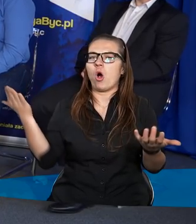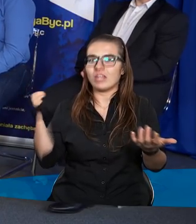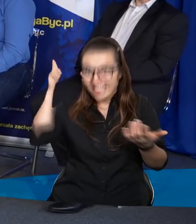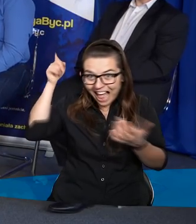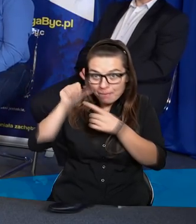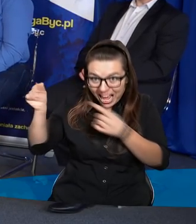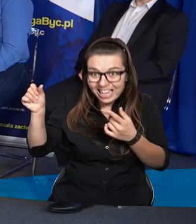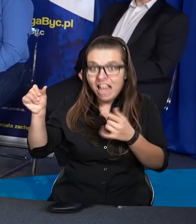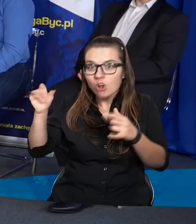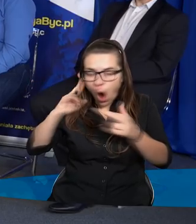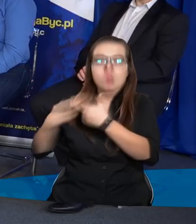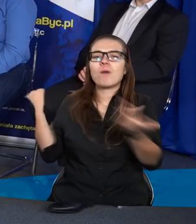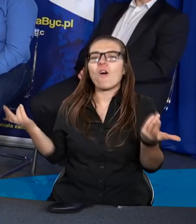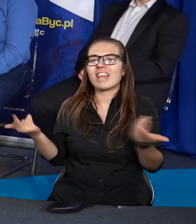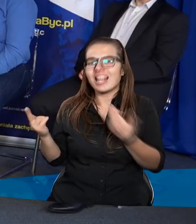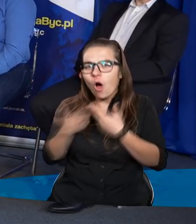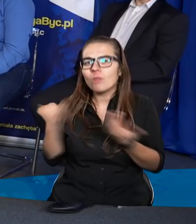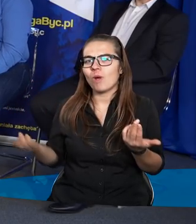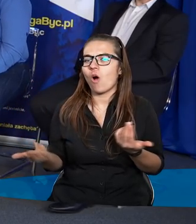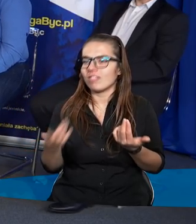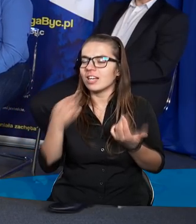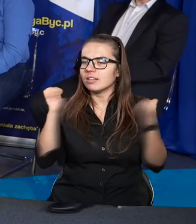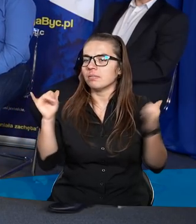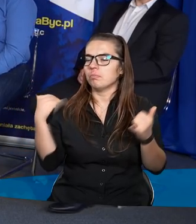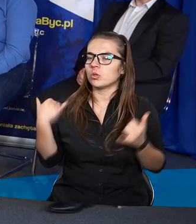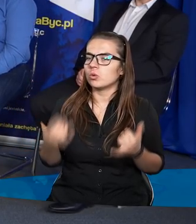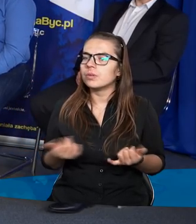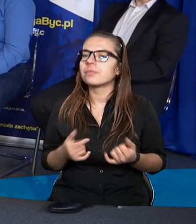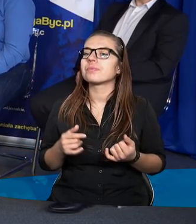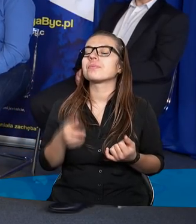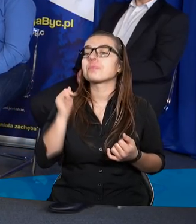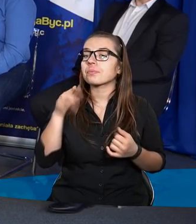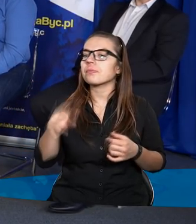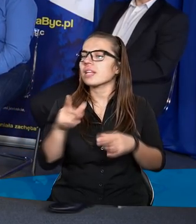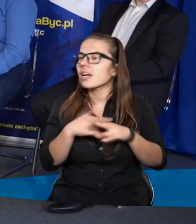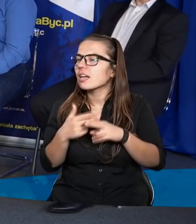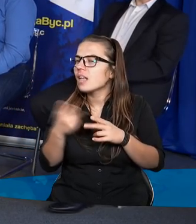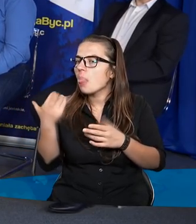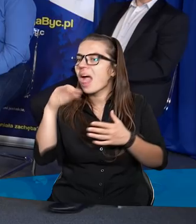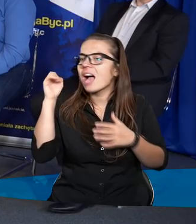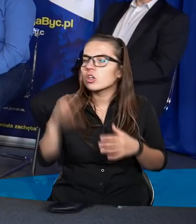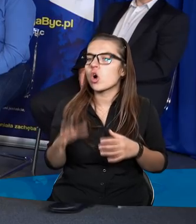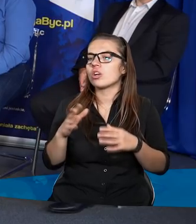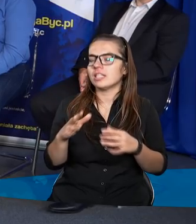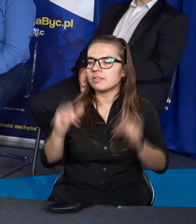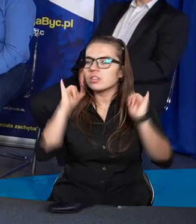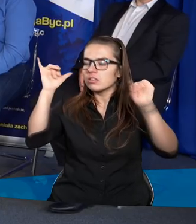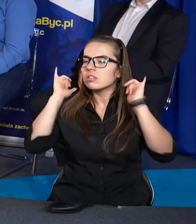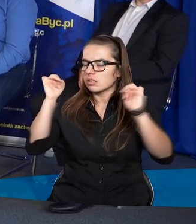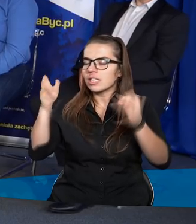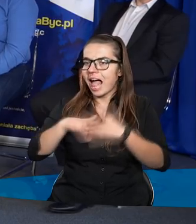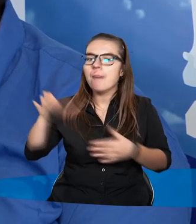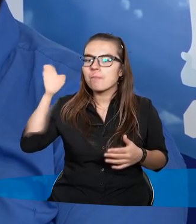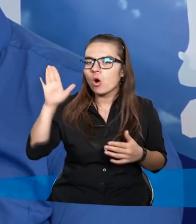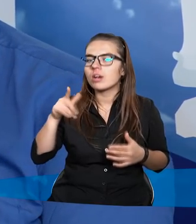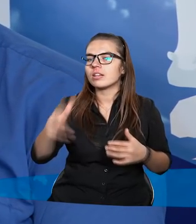odpowiedz. I było bardzo ciekawe, bo ktoś akurat wtedy, kiedy tak najbardziej krzyczałem na Boga,